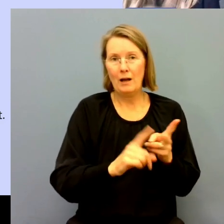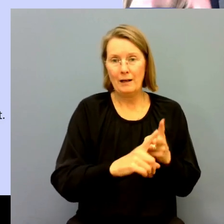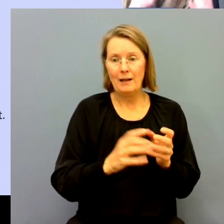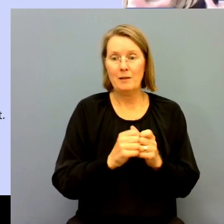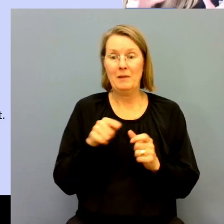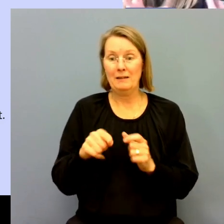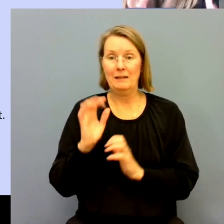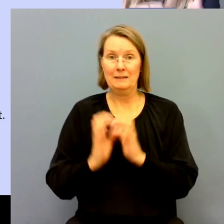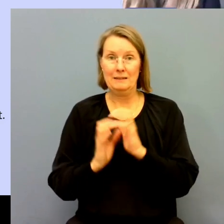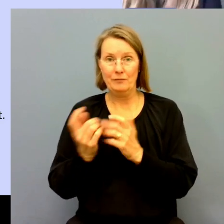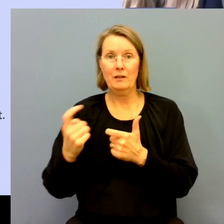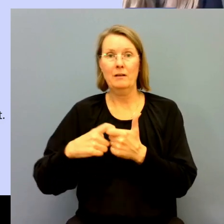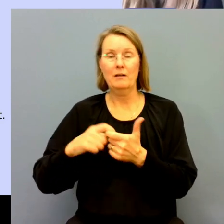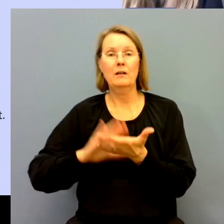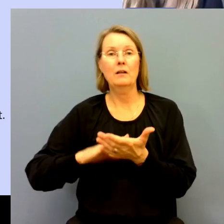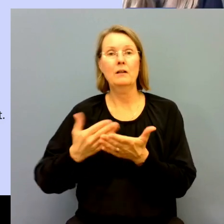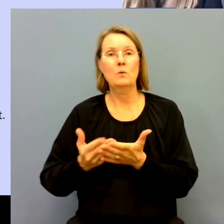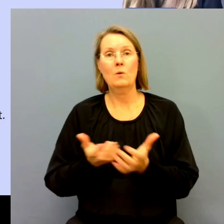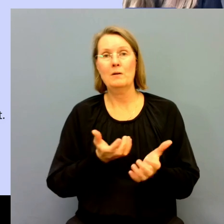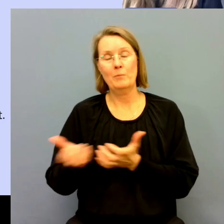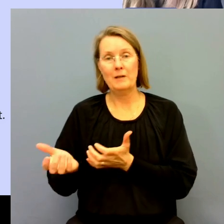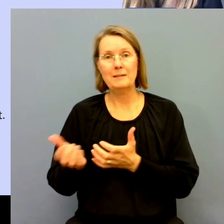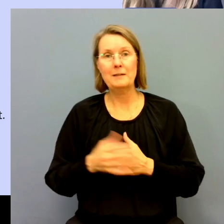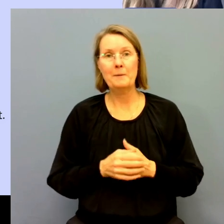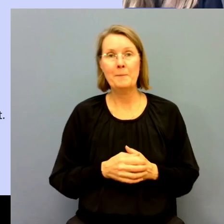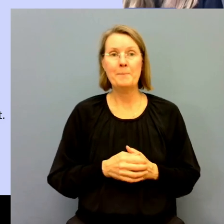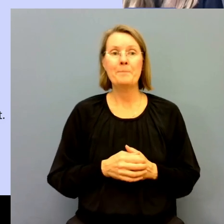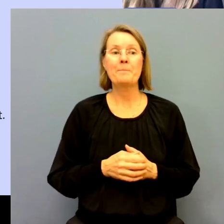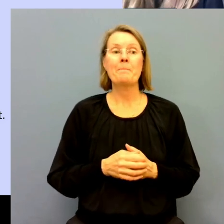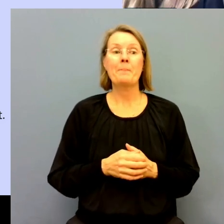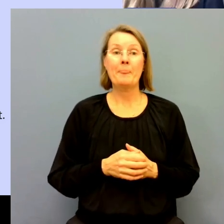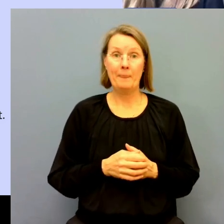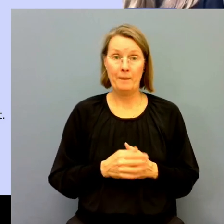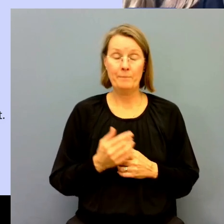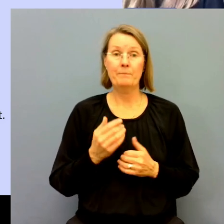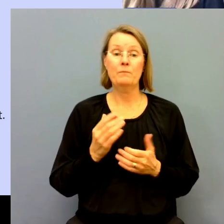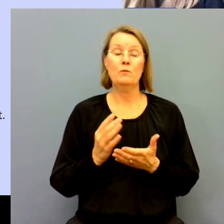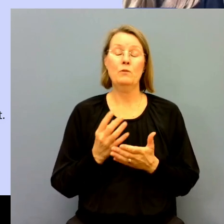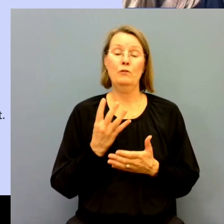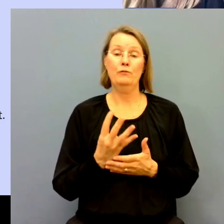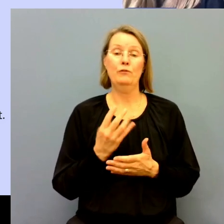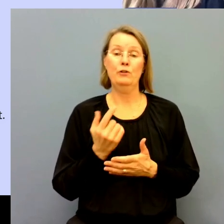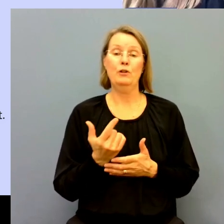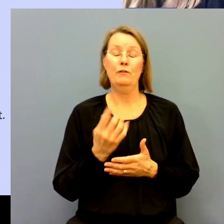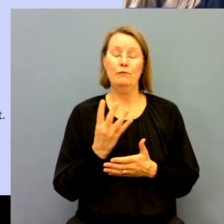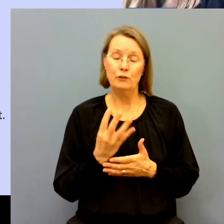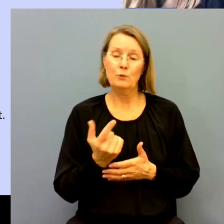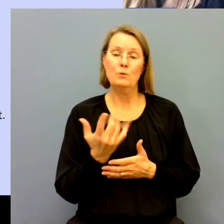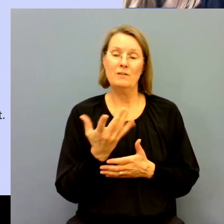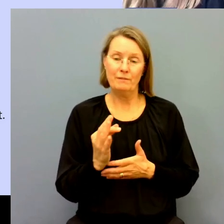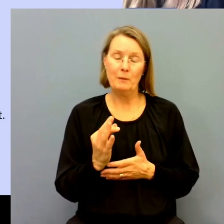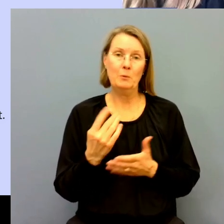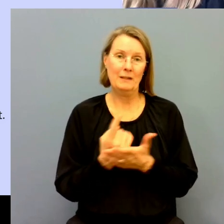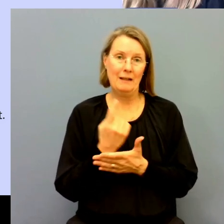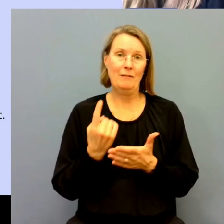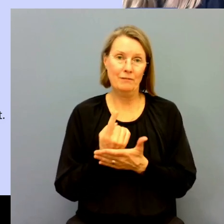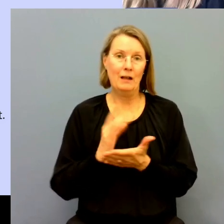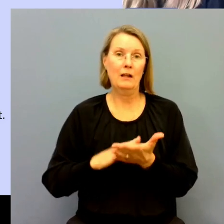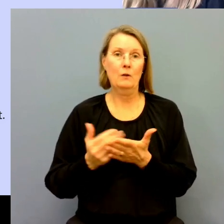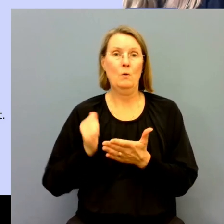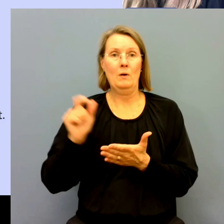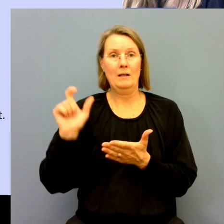den här siffran gäller just på grund av tolkbrist. Så vid fler än 4 500 tillfällen fick alltså